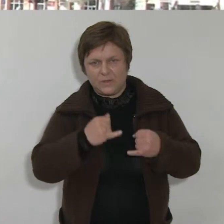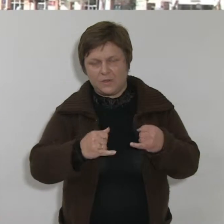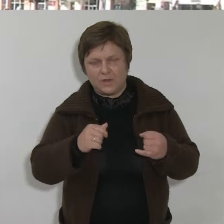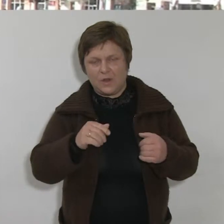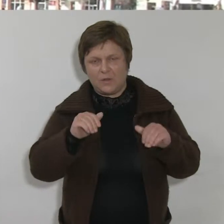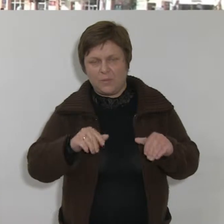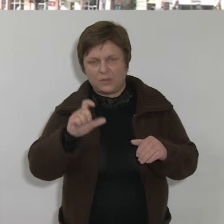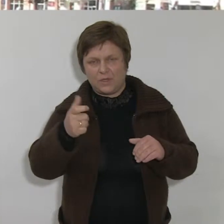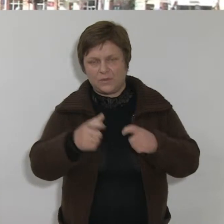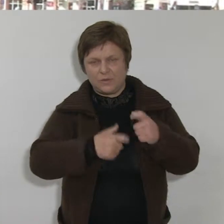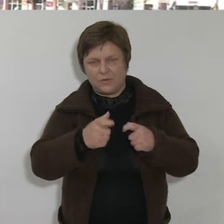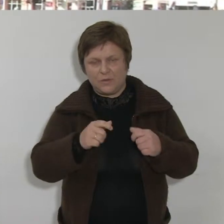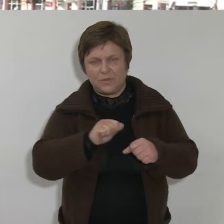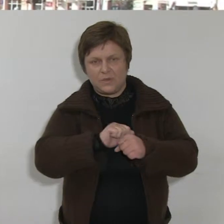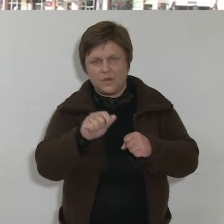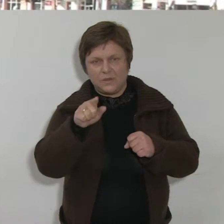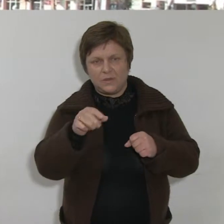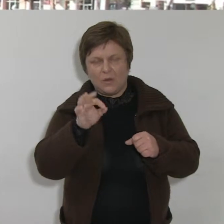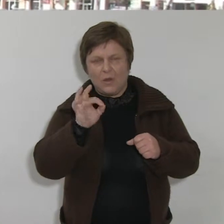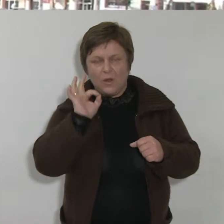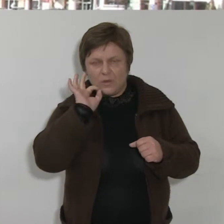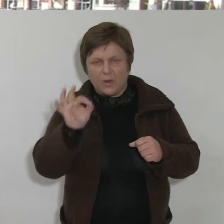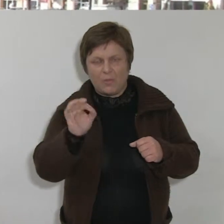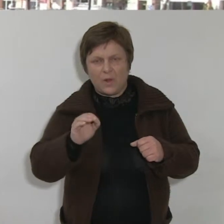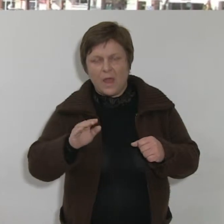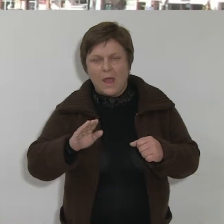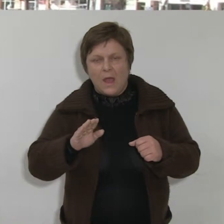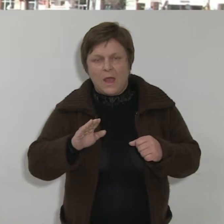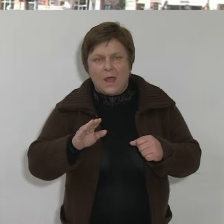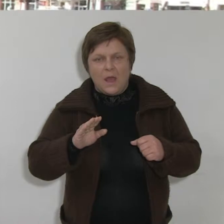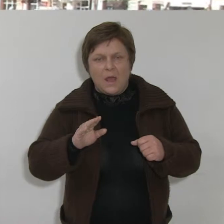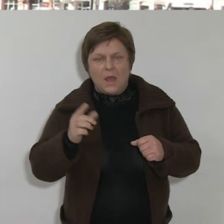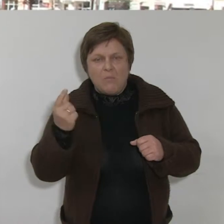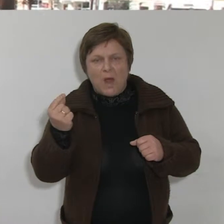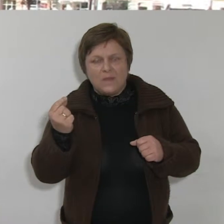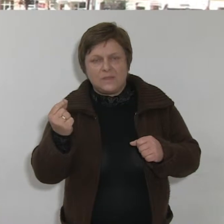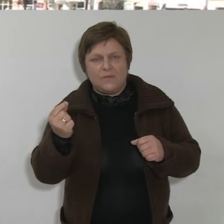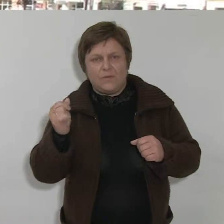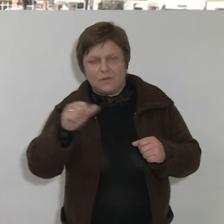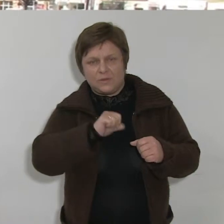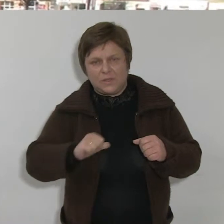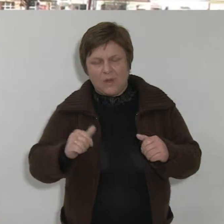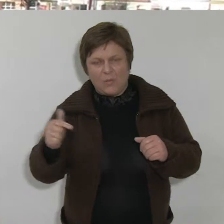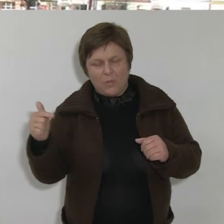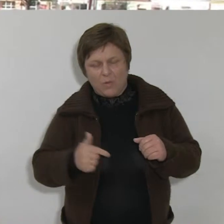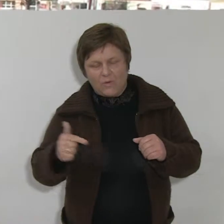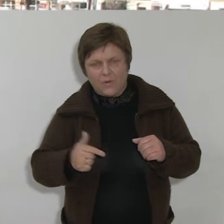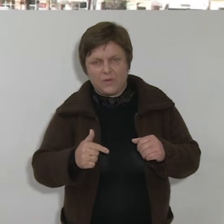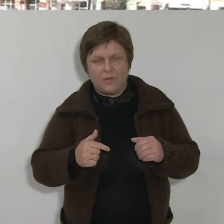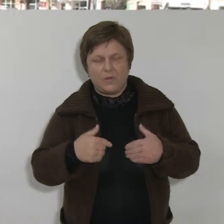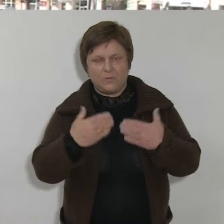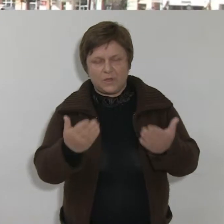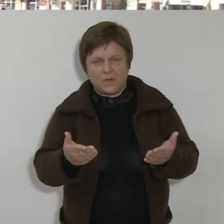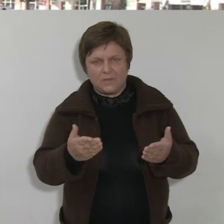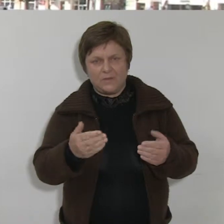najbardziej. Choć wiadomo, Państwo samo powinno przekazywać jednak ten procent od siebie, nie tylko my